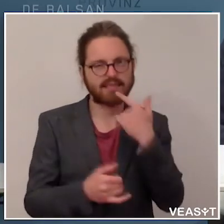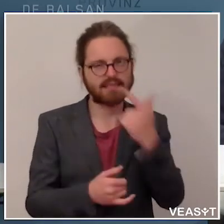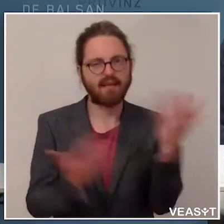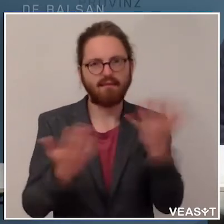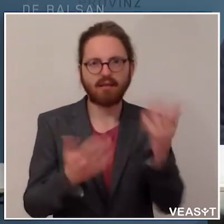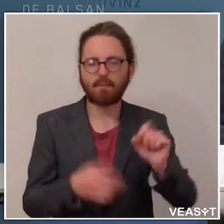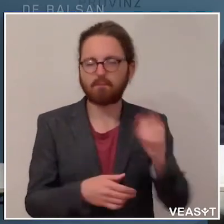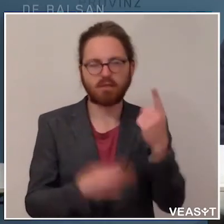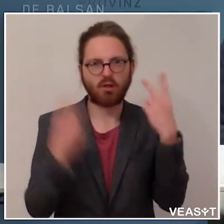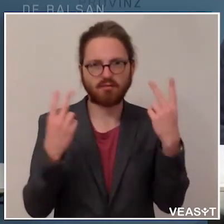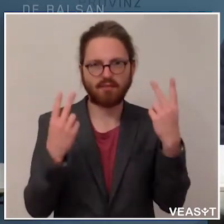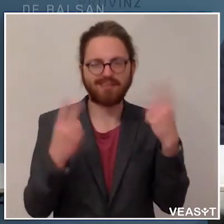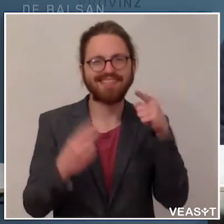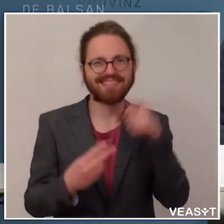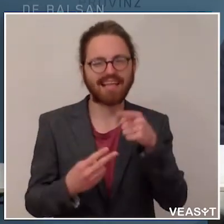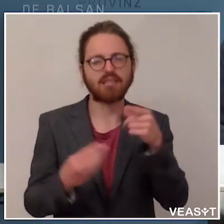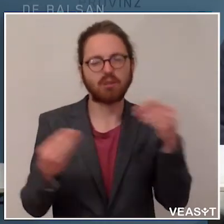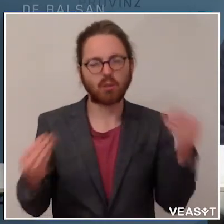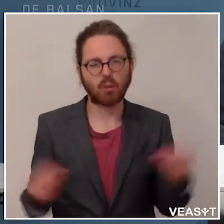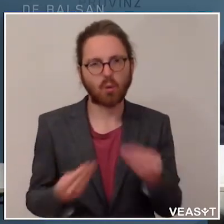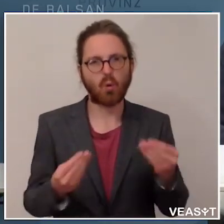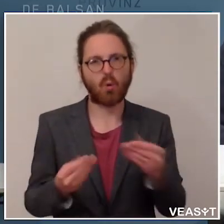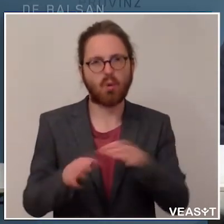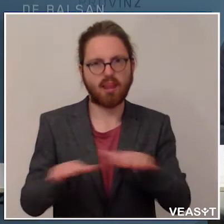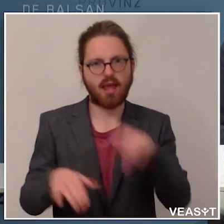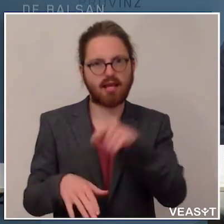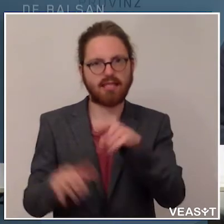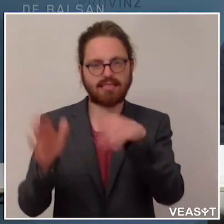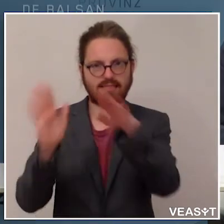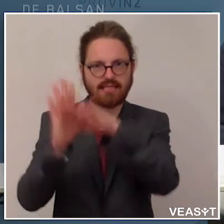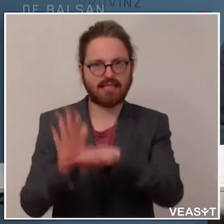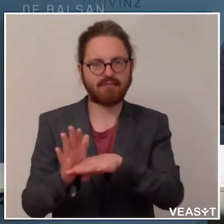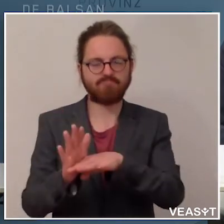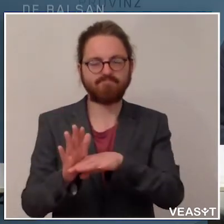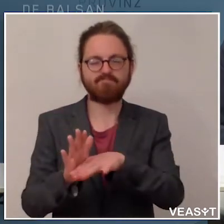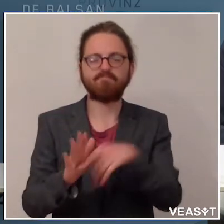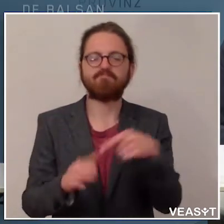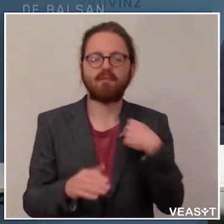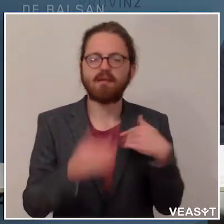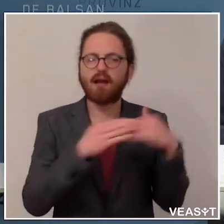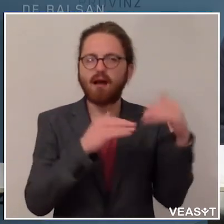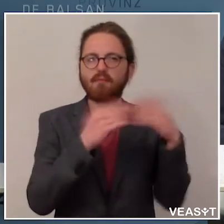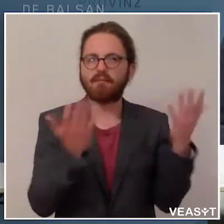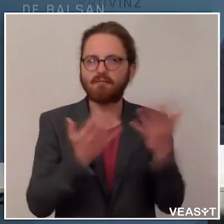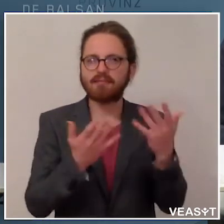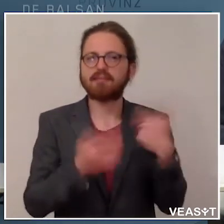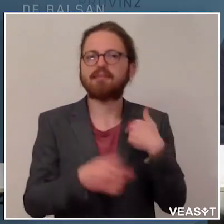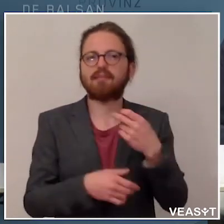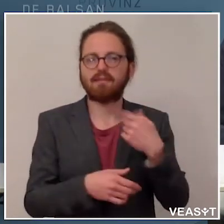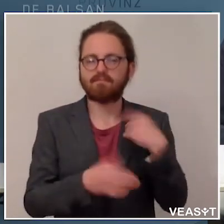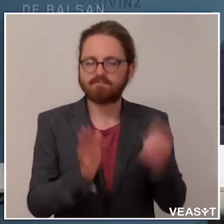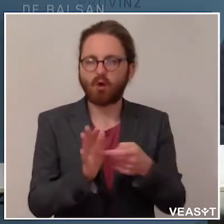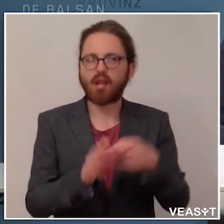die Grundlage dieses Gesetzes. Wir bauen auf das Verantwortungsbewusstsein der Bevölkerung, das sind medizinische Ratschläge, die im Prinzip vom